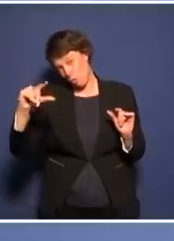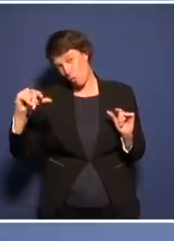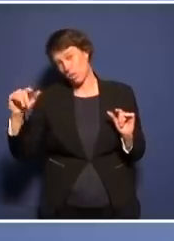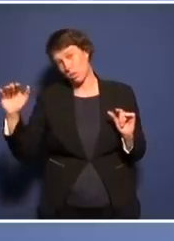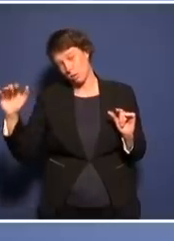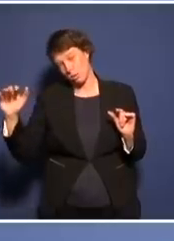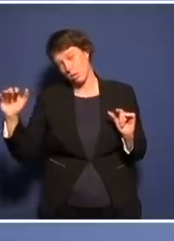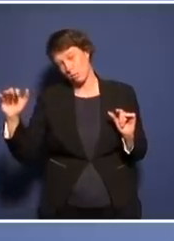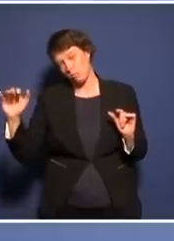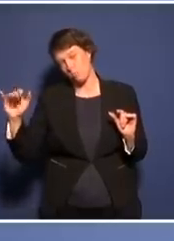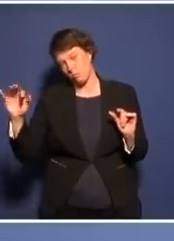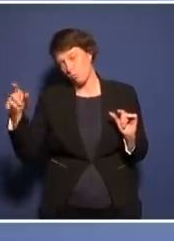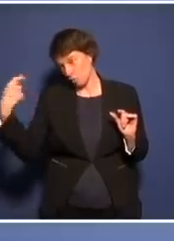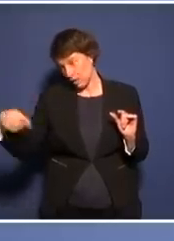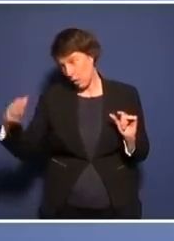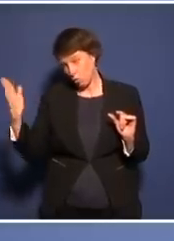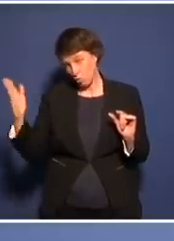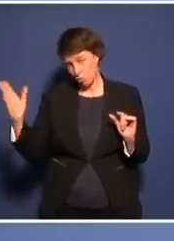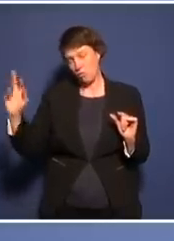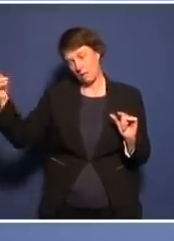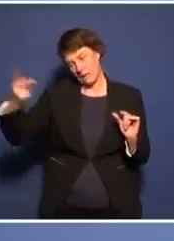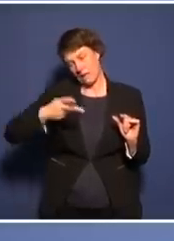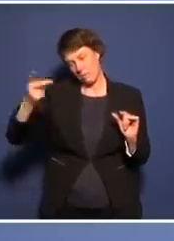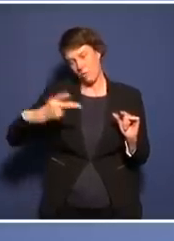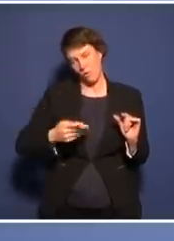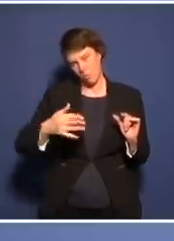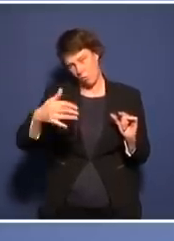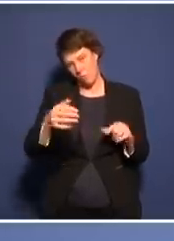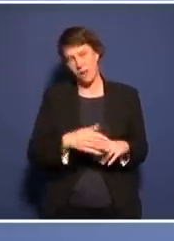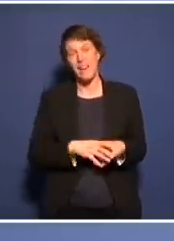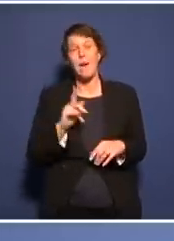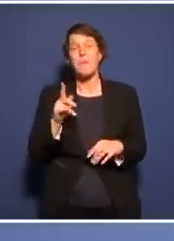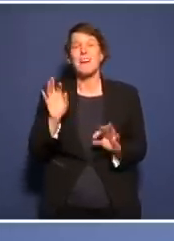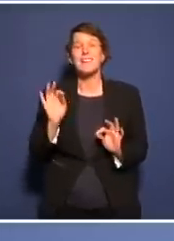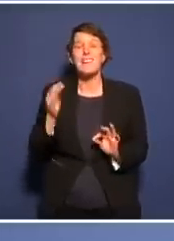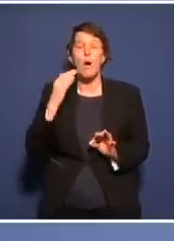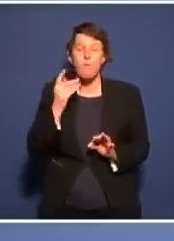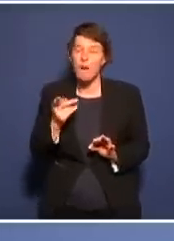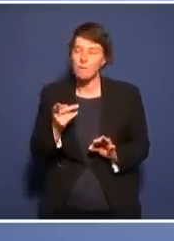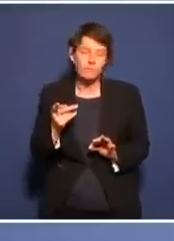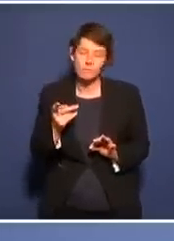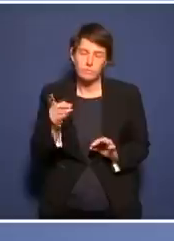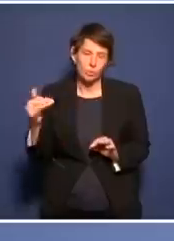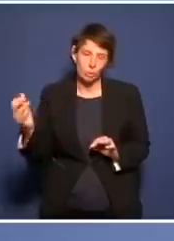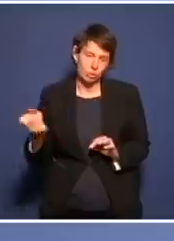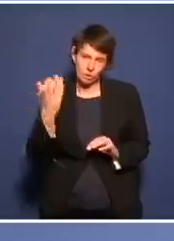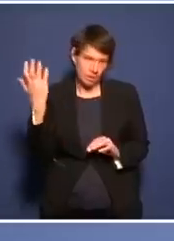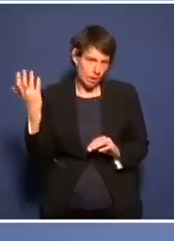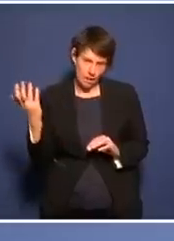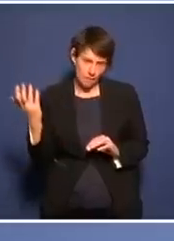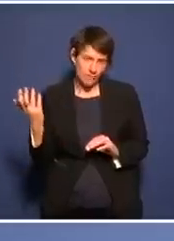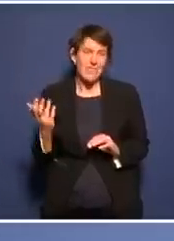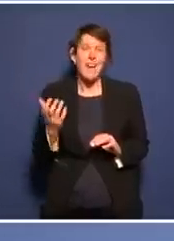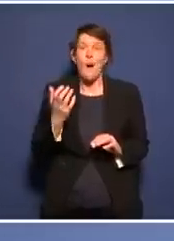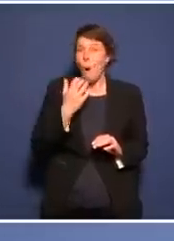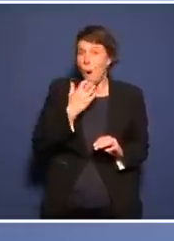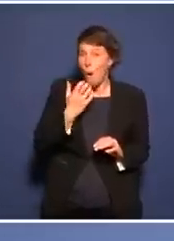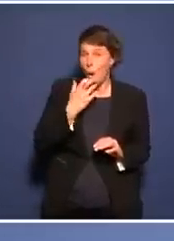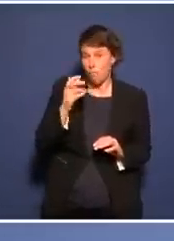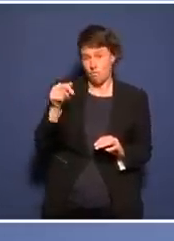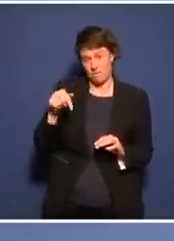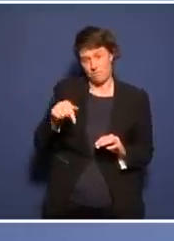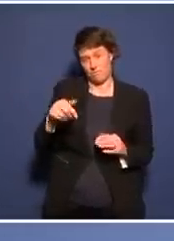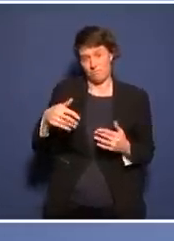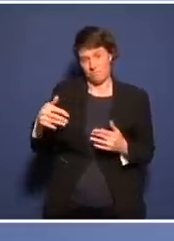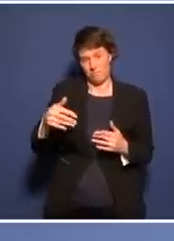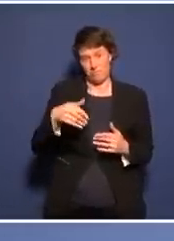einfach ignoriert werden. Denn es ist trotzdem immer wieder interessant zu sehen, was gesagt wird, was